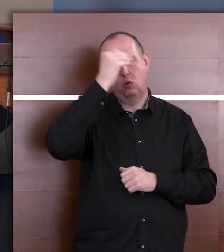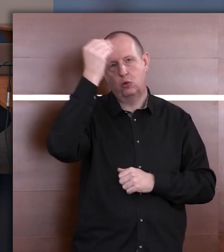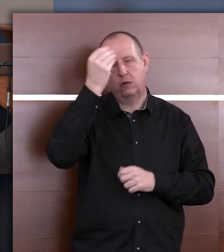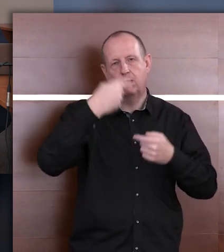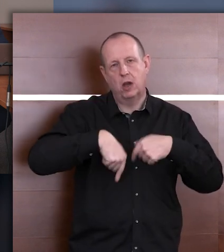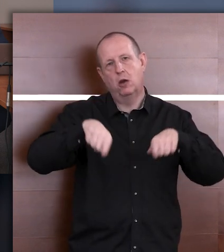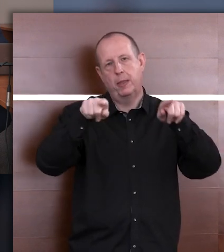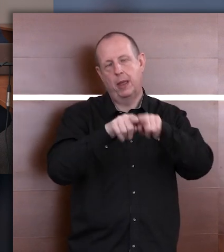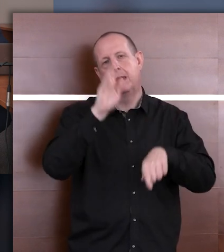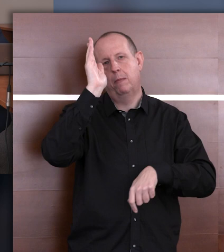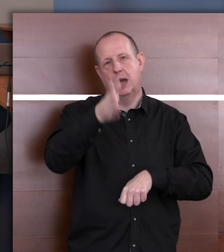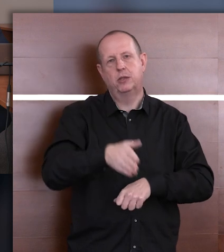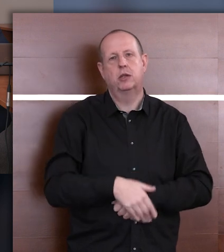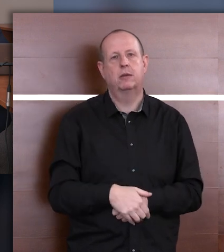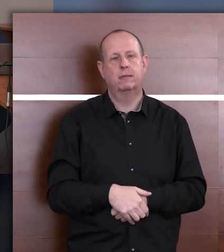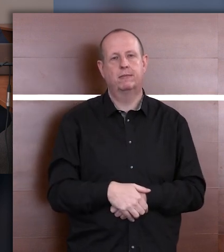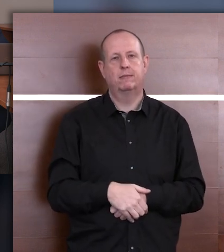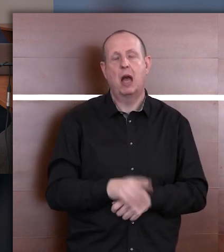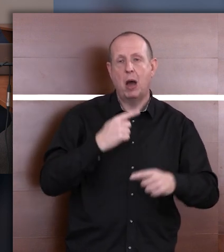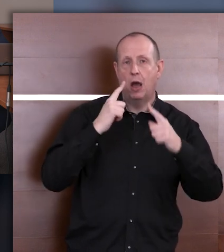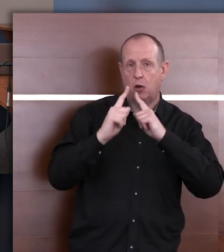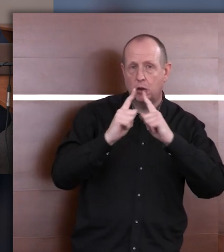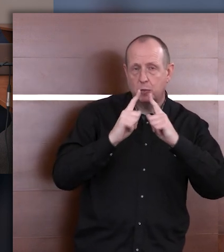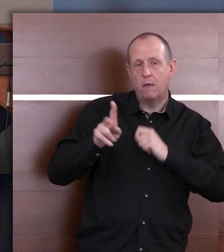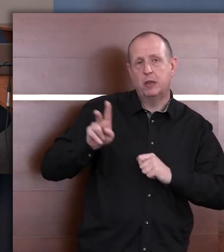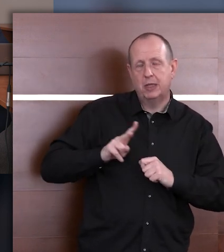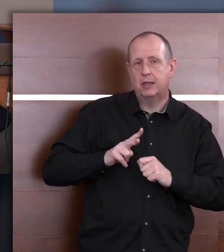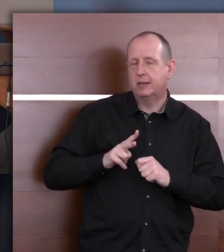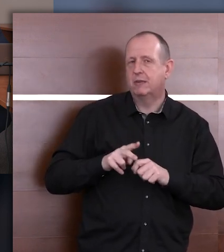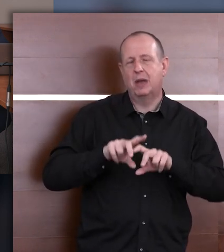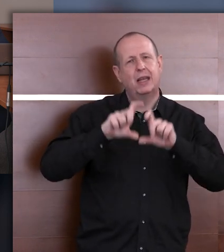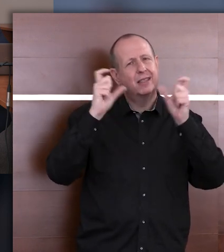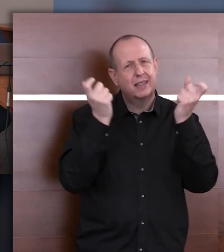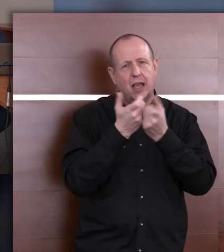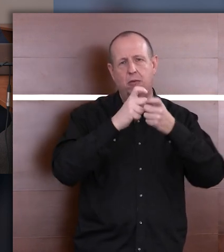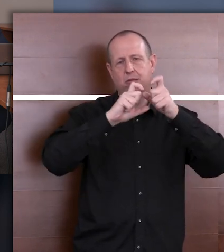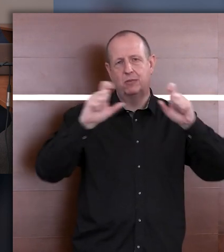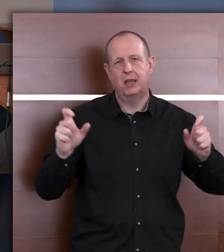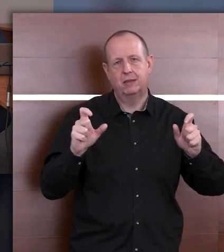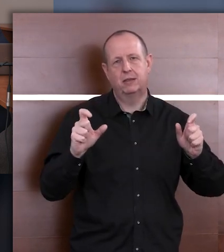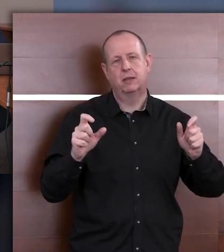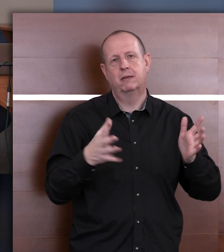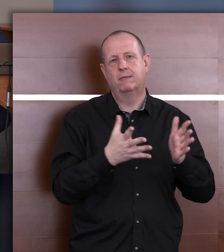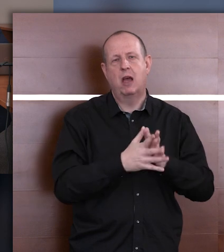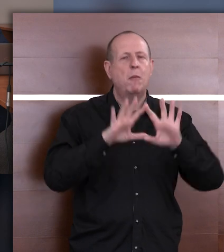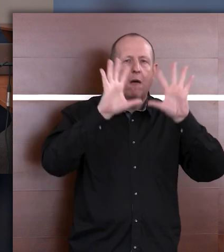zostanie wdrożone. Znaczy te rozmowy z ministerstwem są cały czas prowadzone, bo wszystkie organizacje,